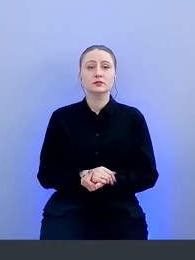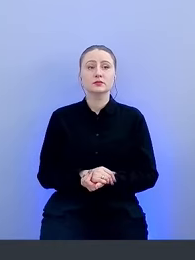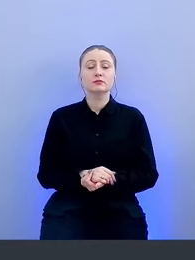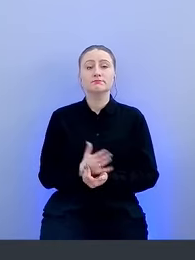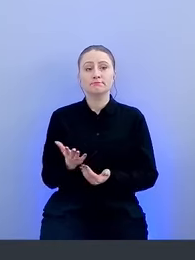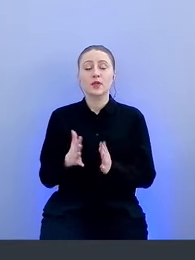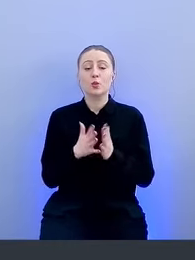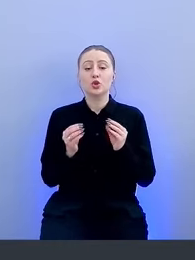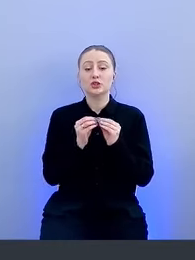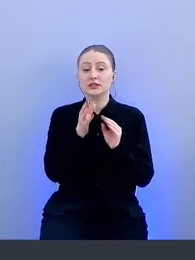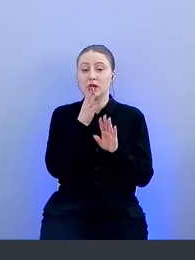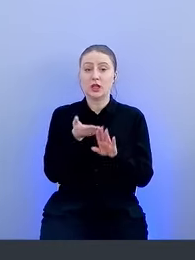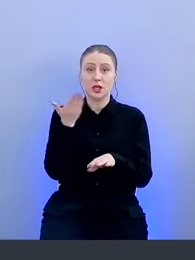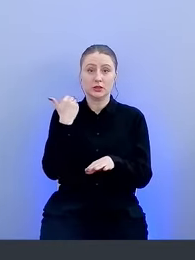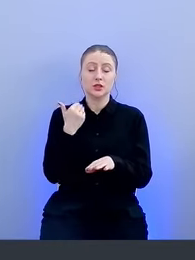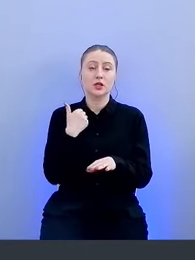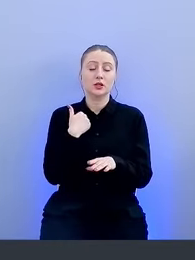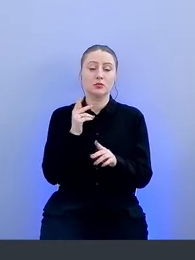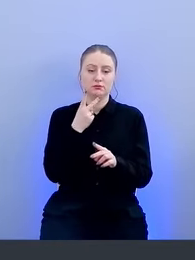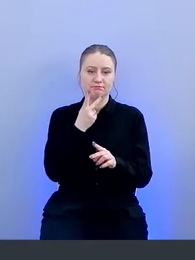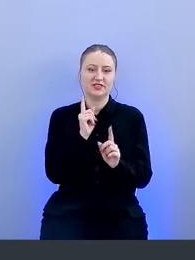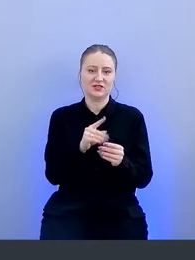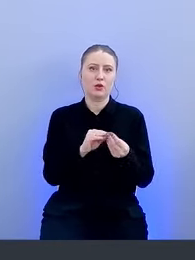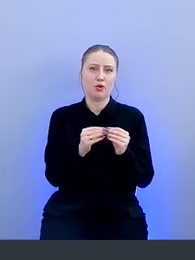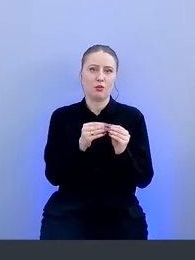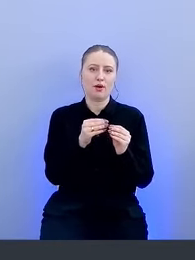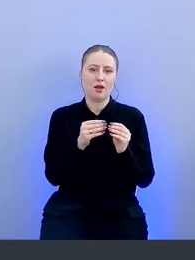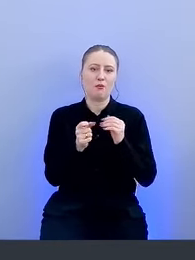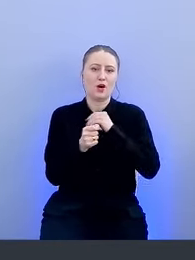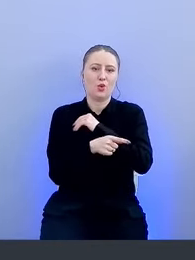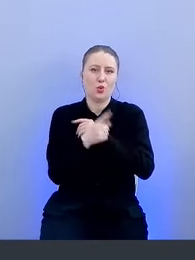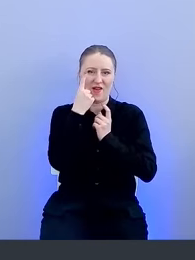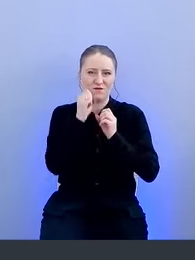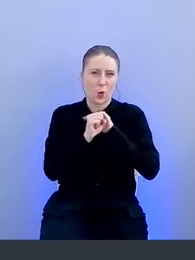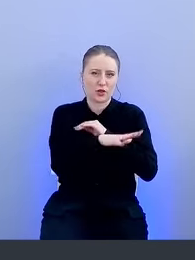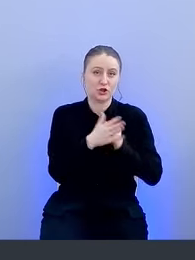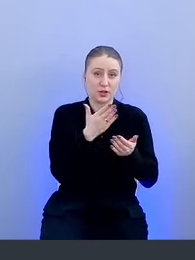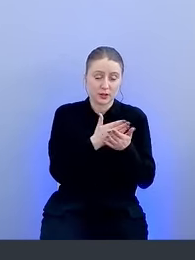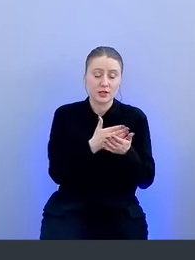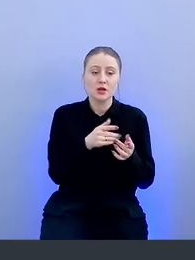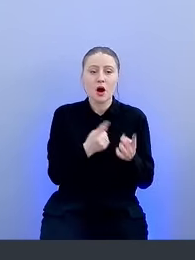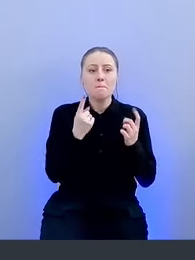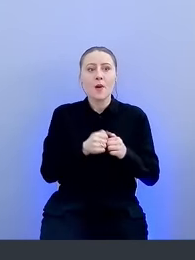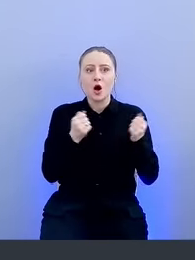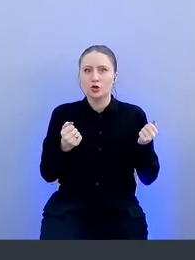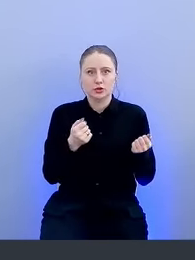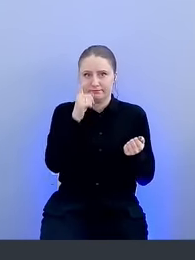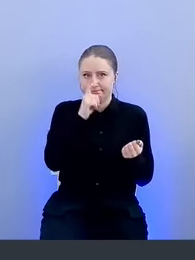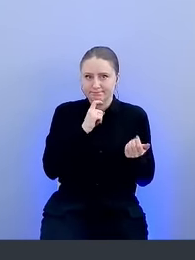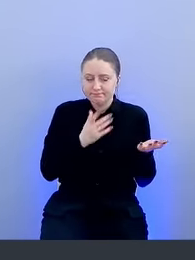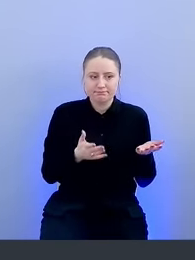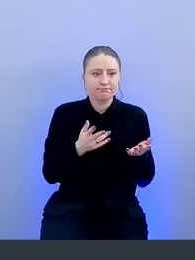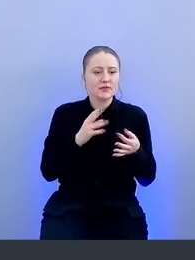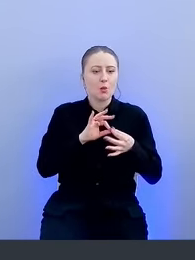Более 10 лет назад мы столкнулись с проблемой утечек. Нам не был ясен масштаб, процесса не было никакого.